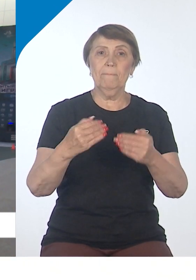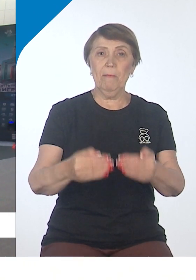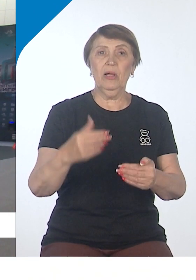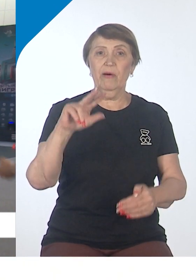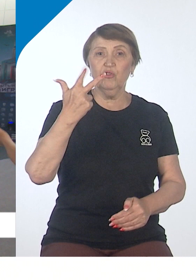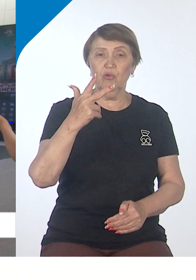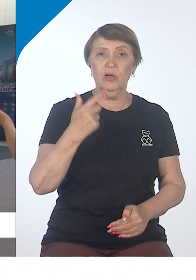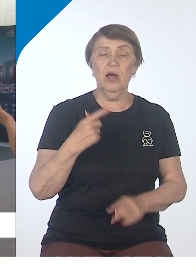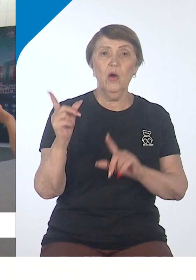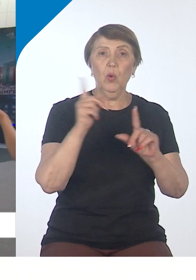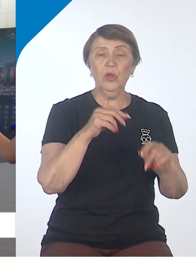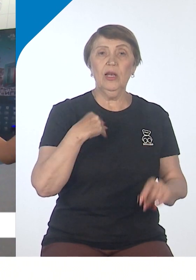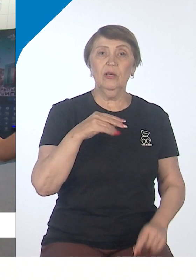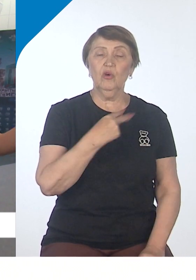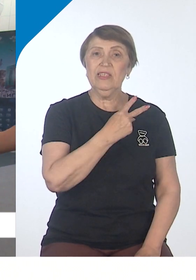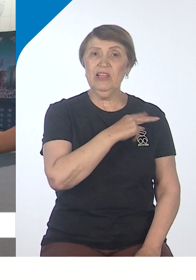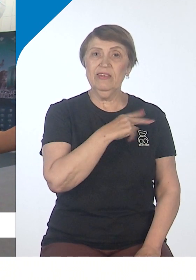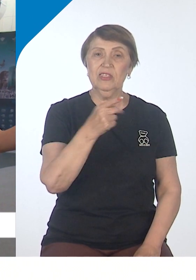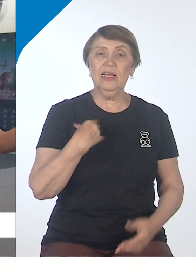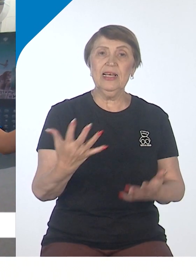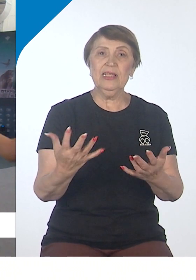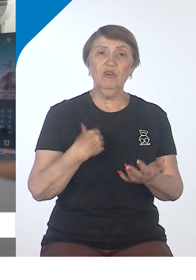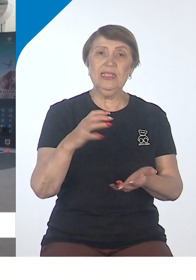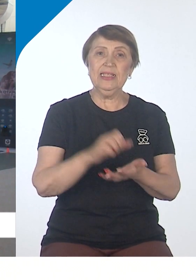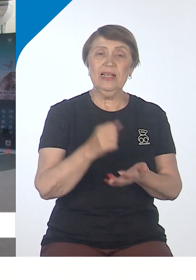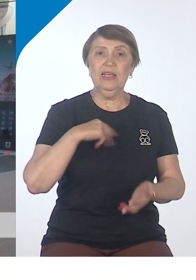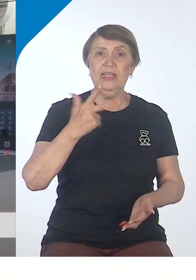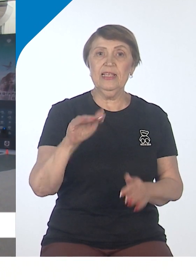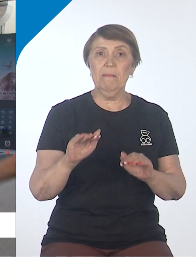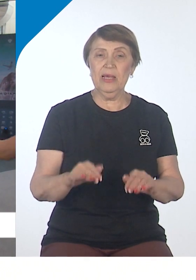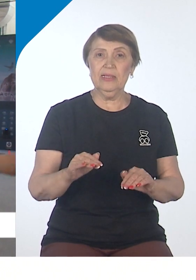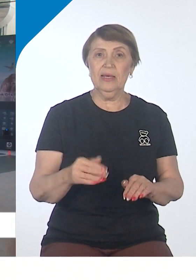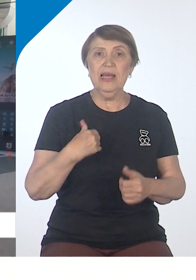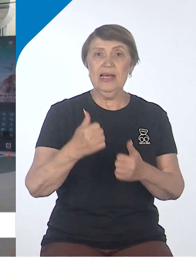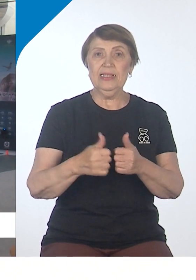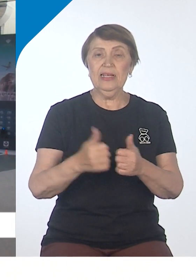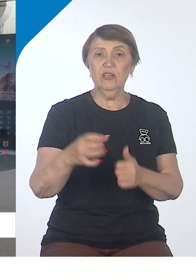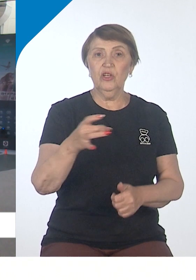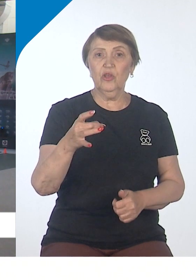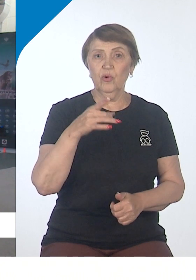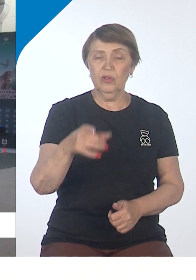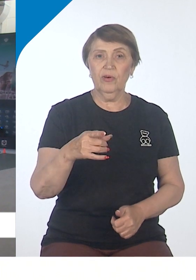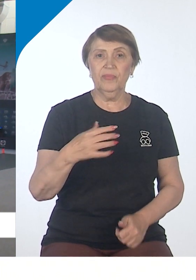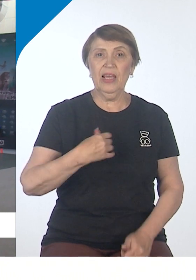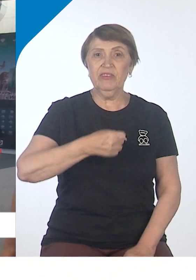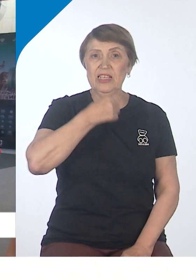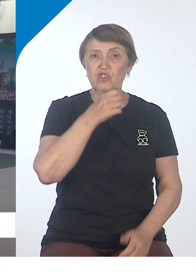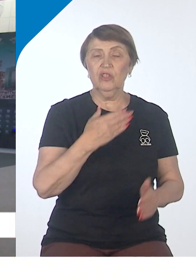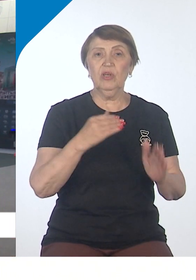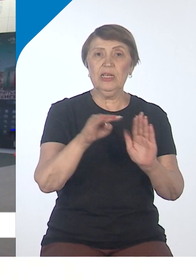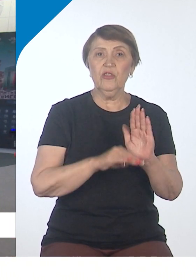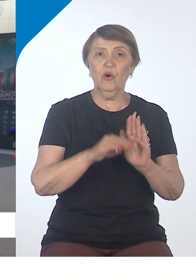финал Владивосток. И там заняли третье место среди 11 регионов. Здесь решила попробовать себя еще раз, но я уже в старшей категории.